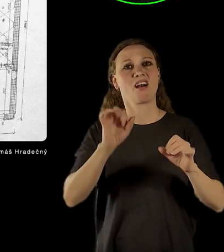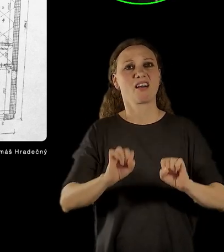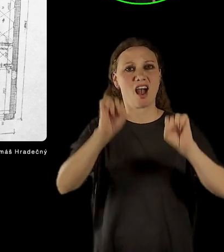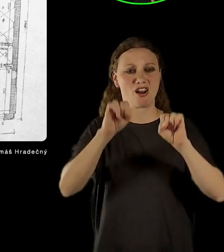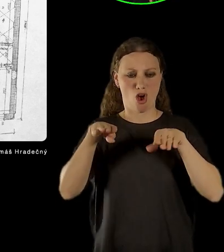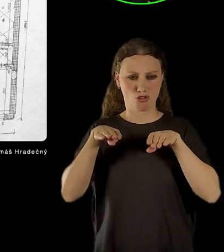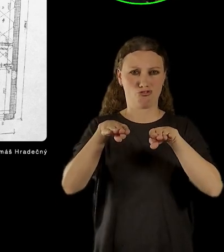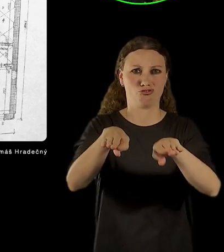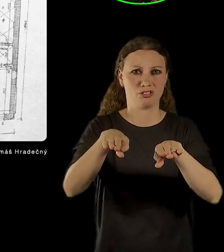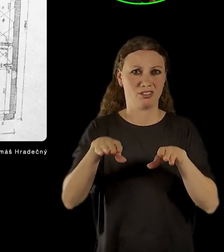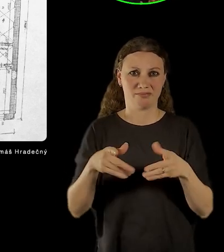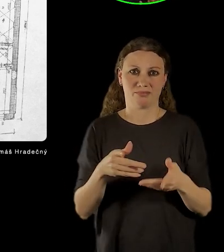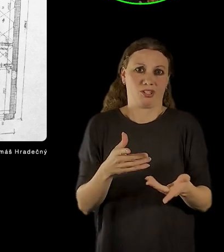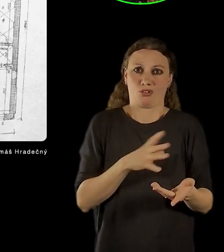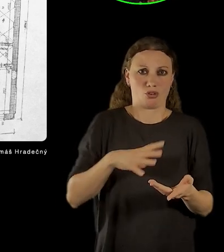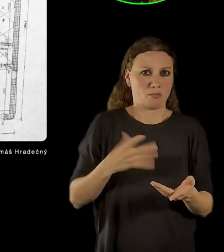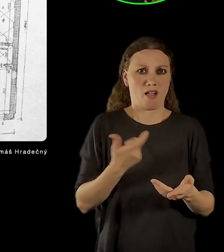normálně nevešly.